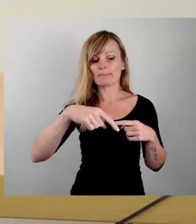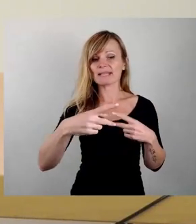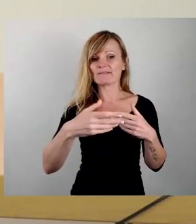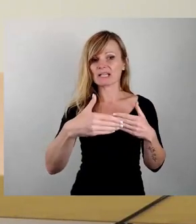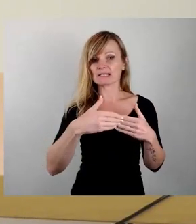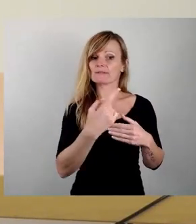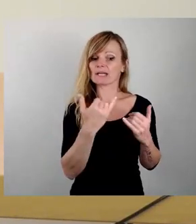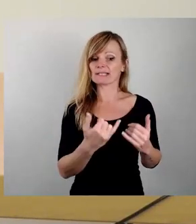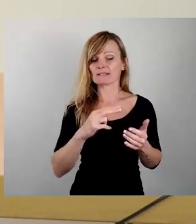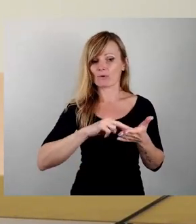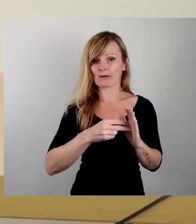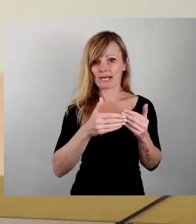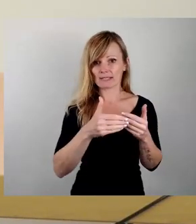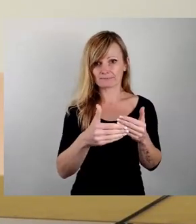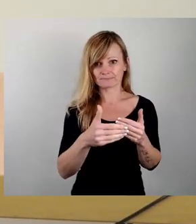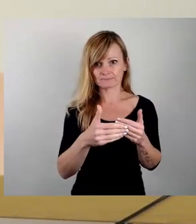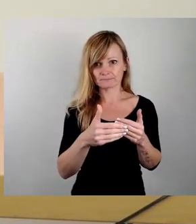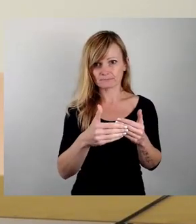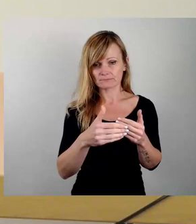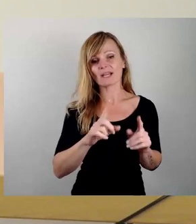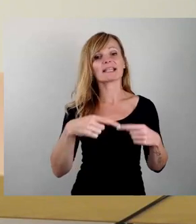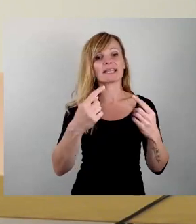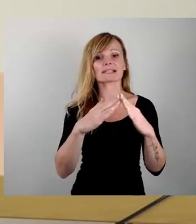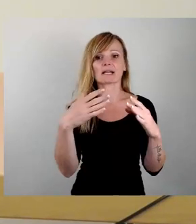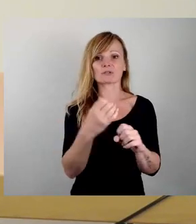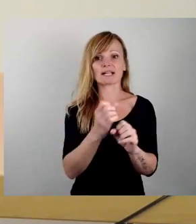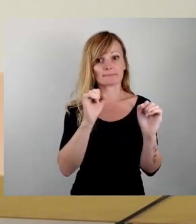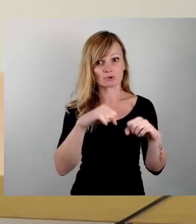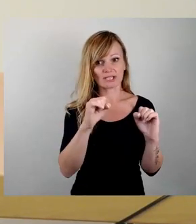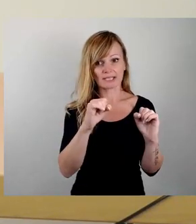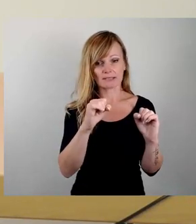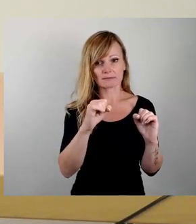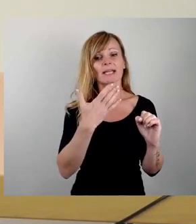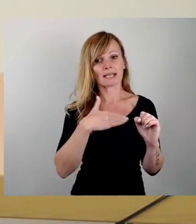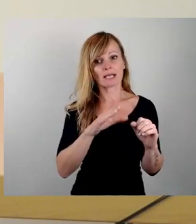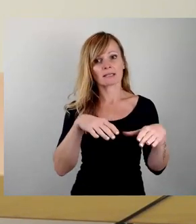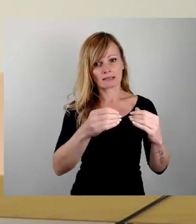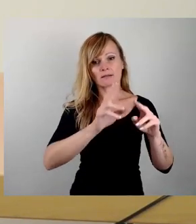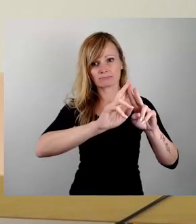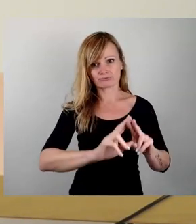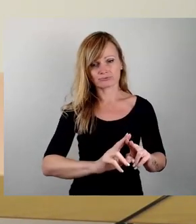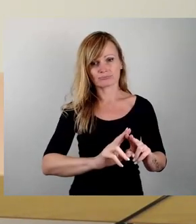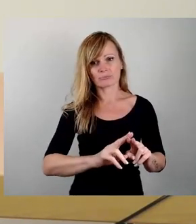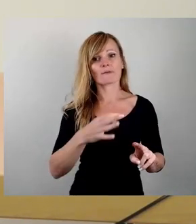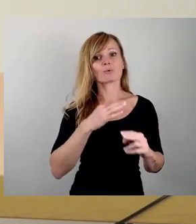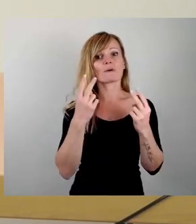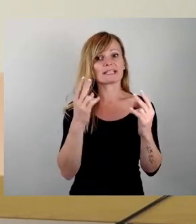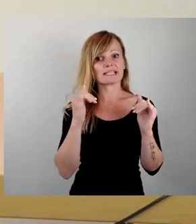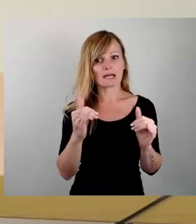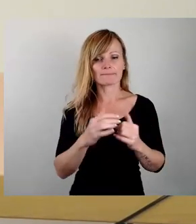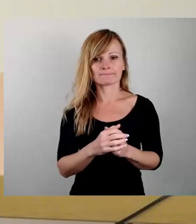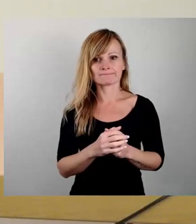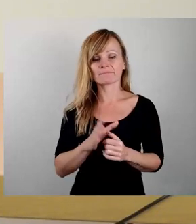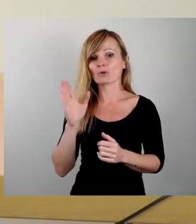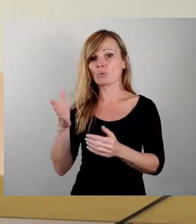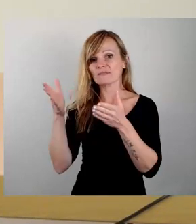vor. Wenn Sie das dann mit dem nächsten Haushalt bestätigen, werden wir das gerne in Angriff nehmen. Es ist uns wichtig. Beim Nordfriedhof